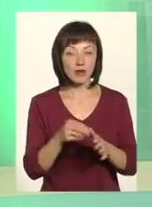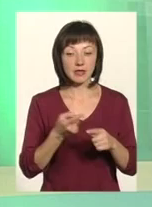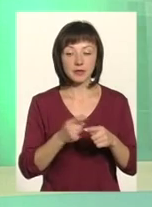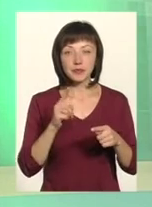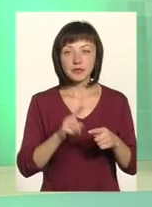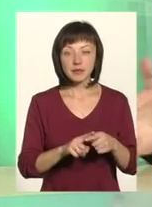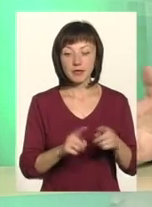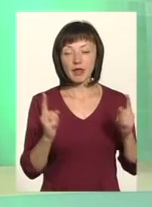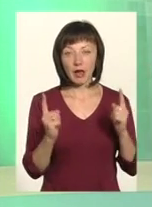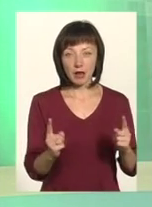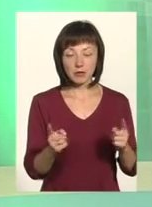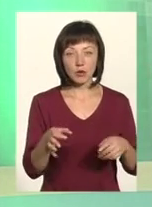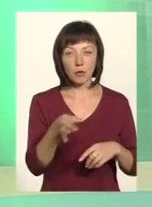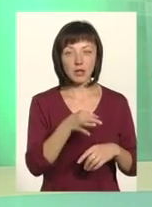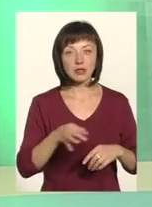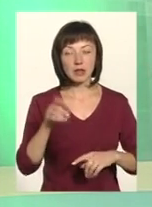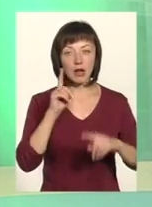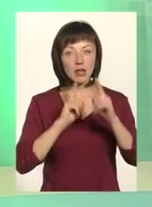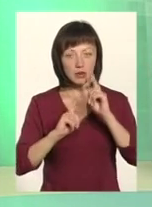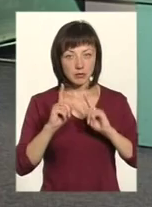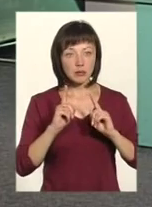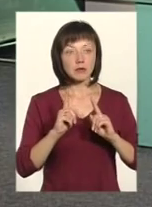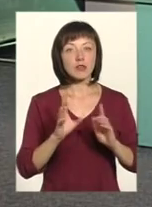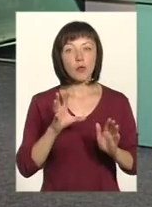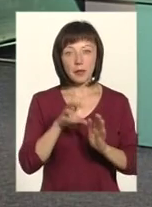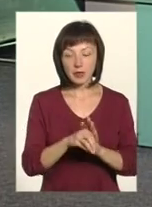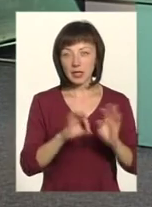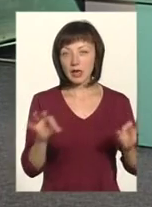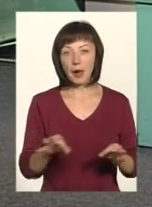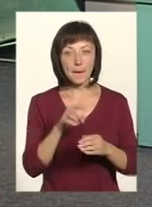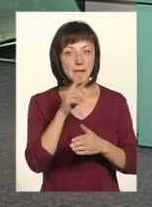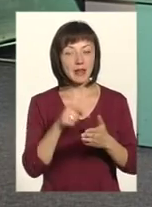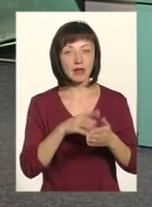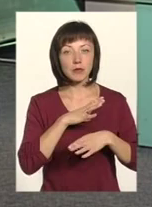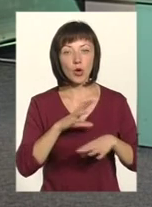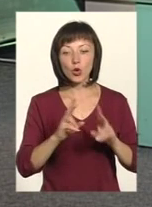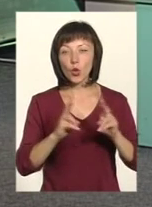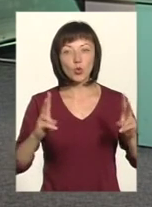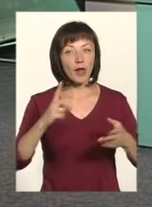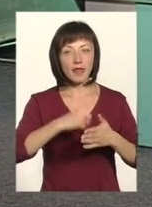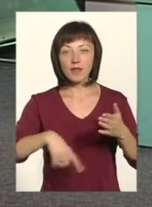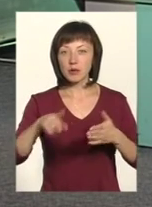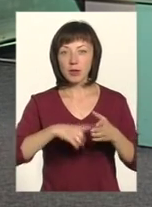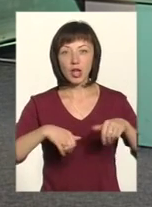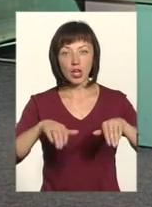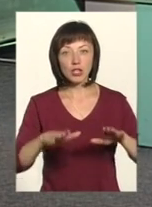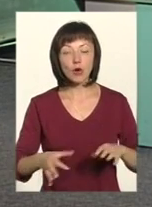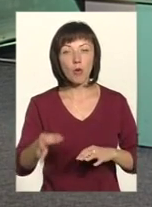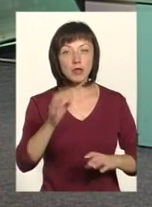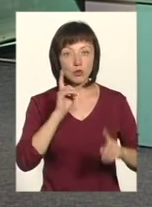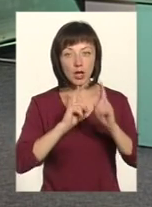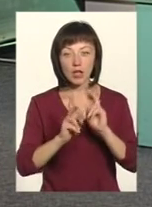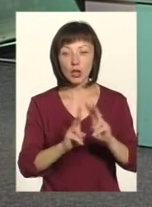ці терміни обласна рада, значить, вписалася і ніяких питань не було. Нам ніхто не відміняв рішення обласної ради.